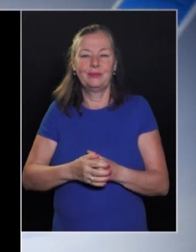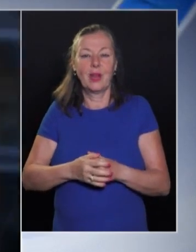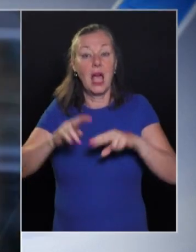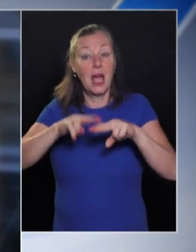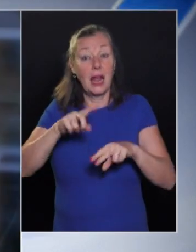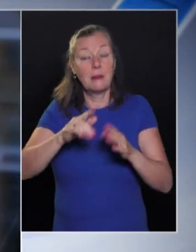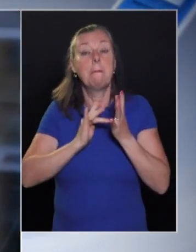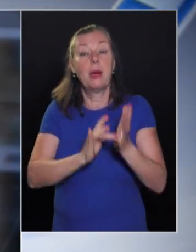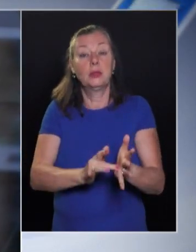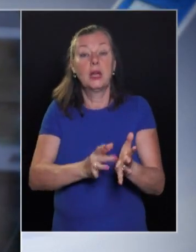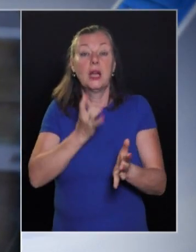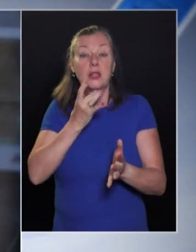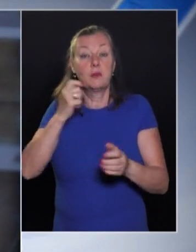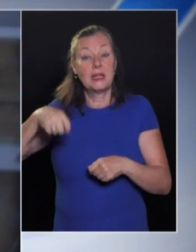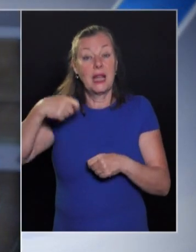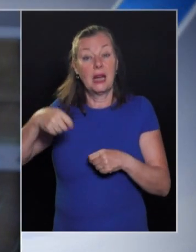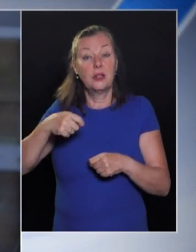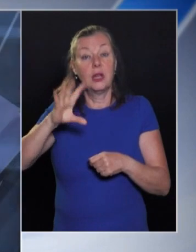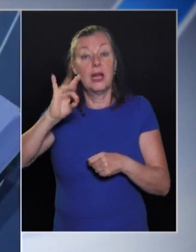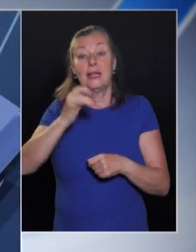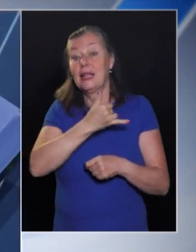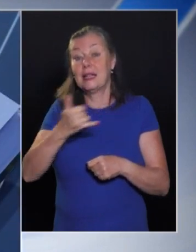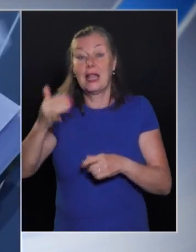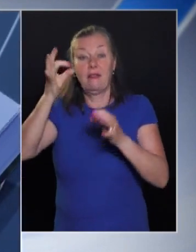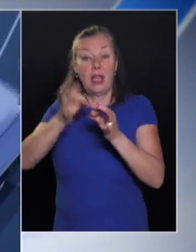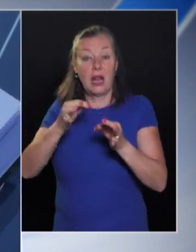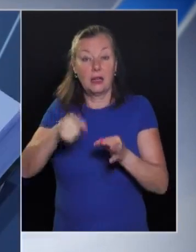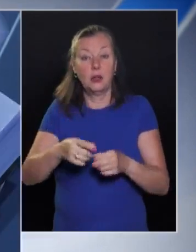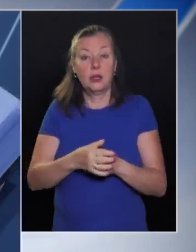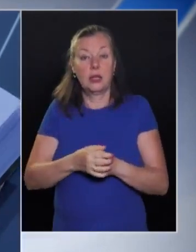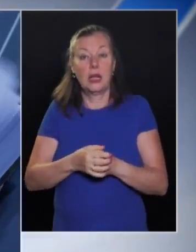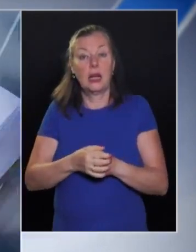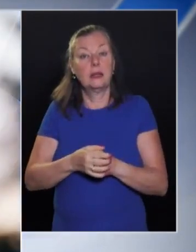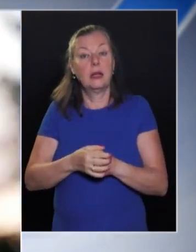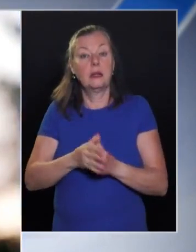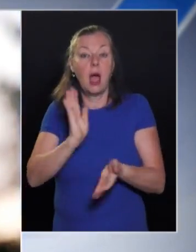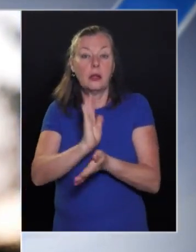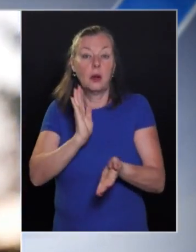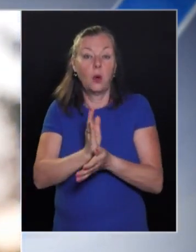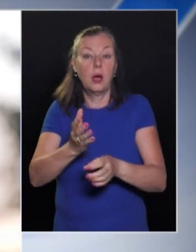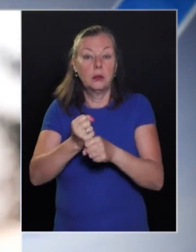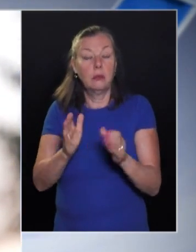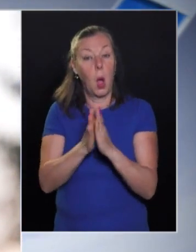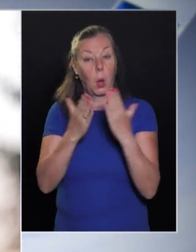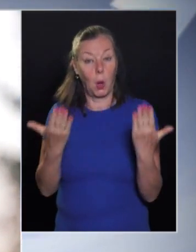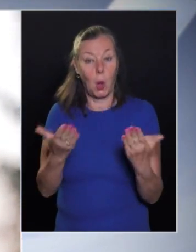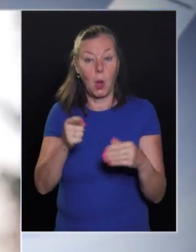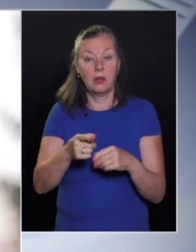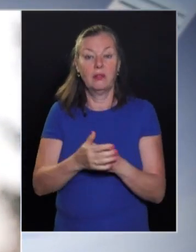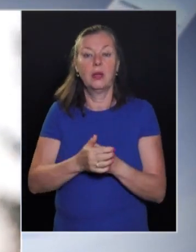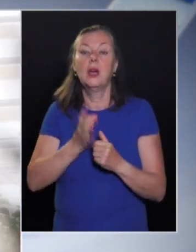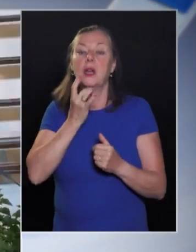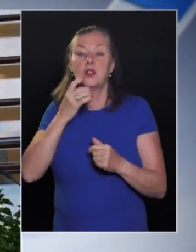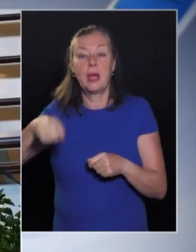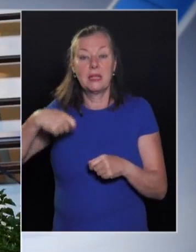A rendezvényen bemutatták a speciális filmezés 10 évének történetét, dokumentumait tartalmazó kötetet.